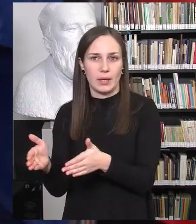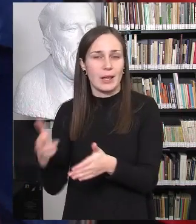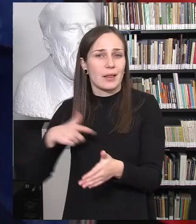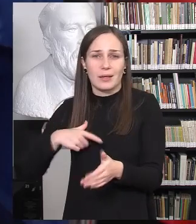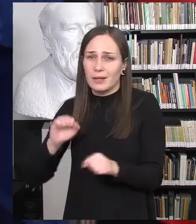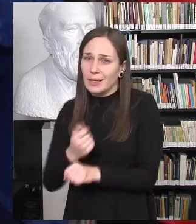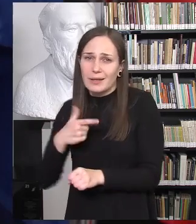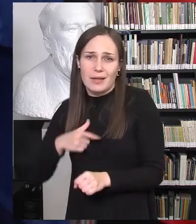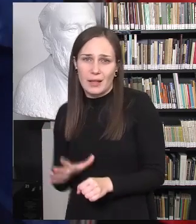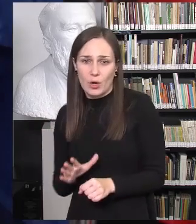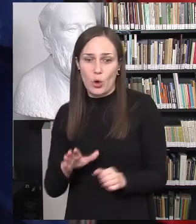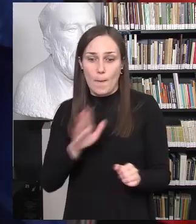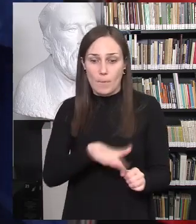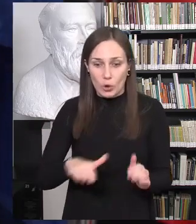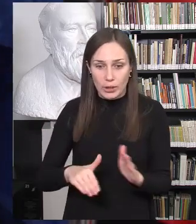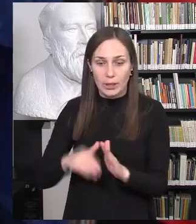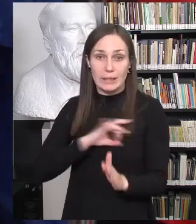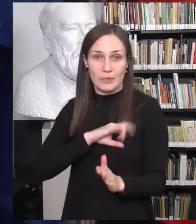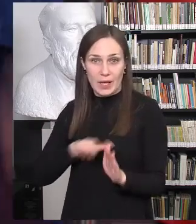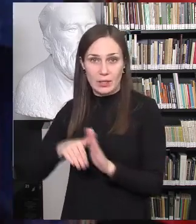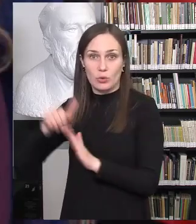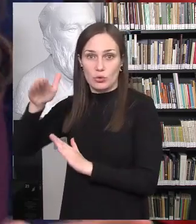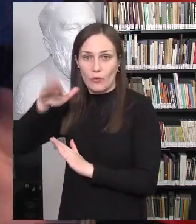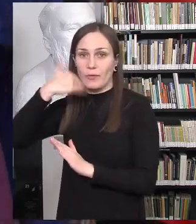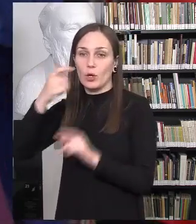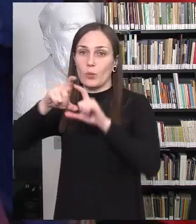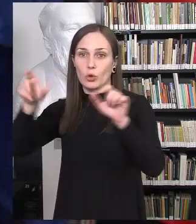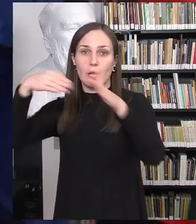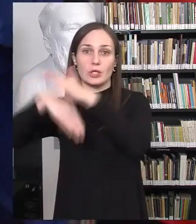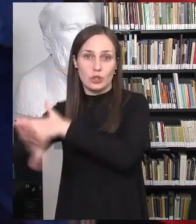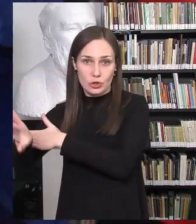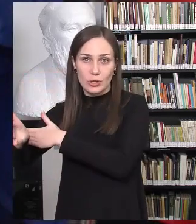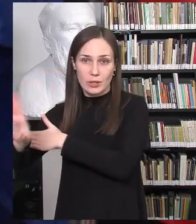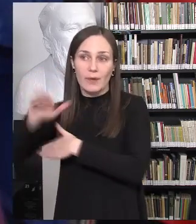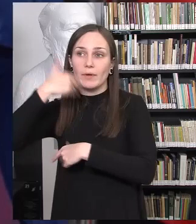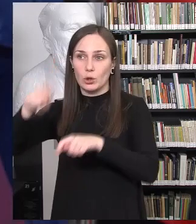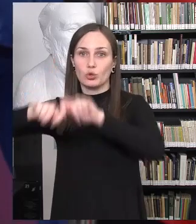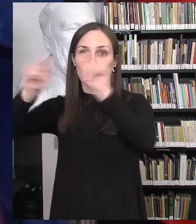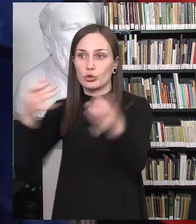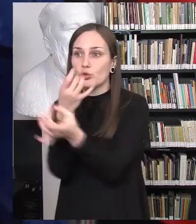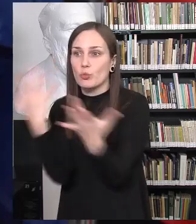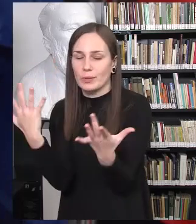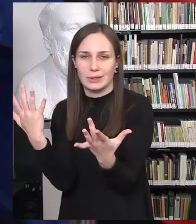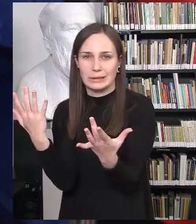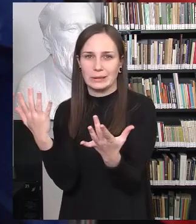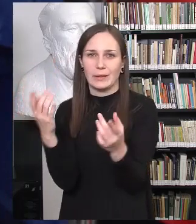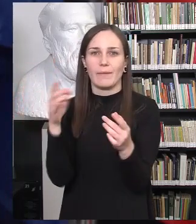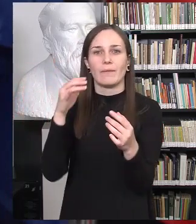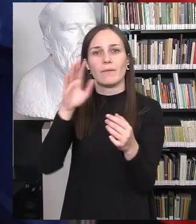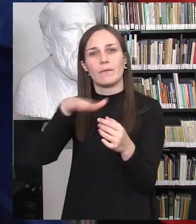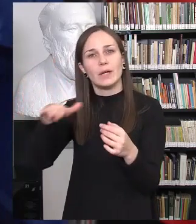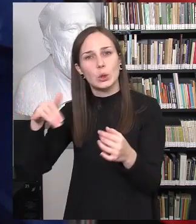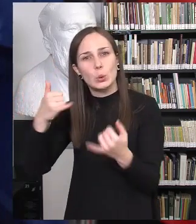kol mokiniai užauks jau iki gimnazijos, po to gal visai išėjus iš mokyklas jau tada galės pradėti susipažinti. Į vaikų liniją